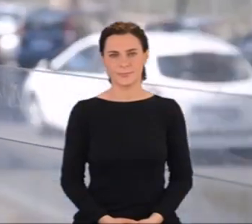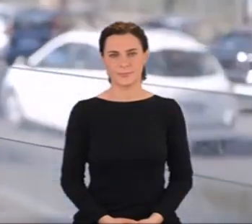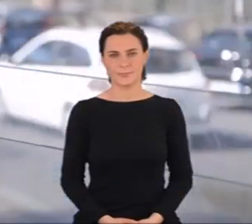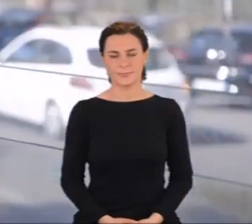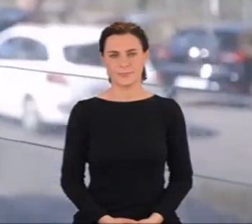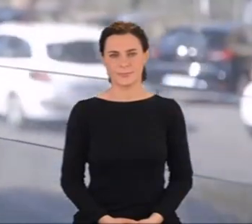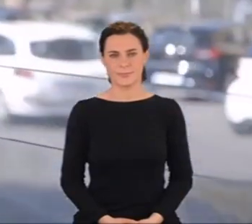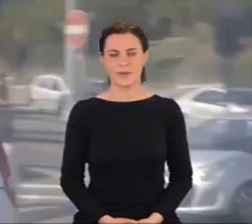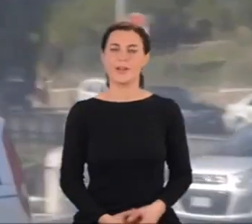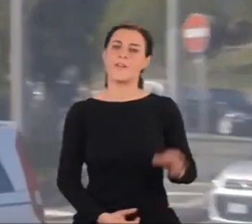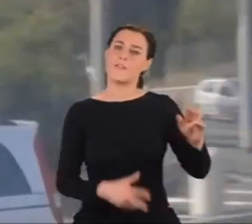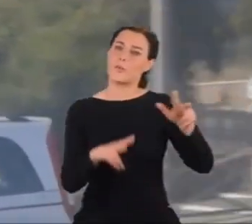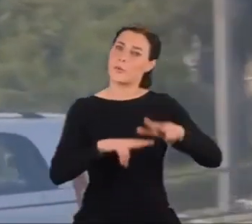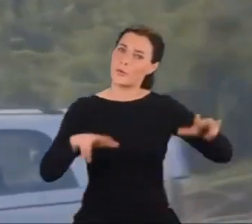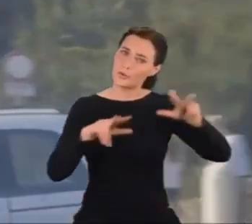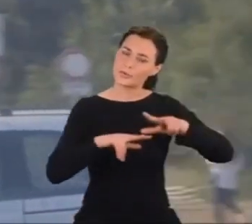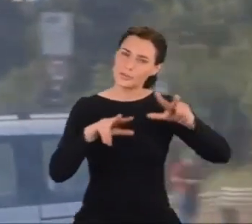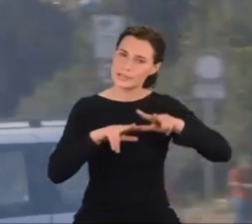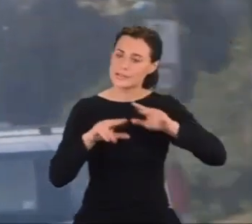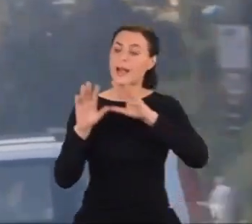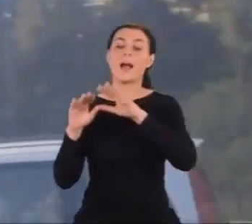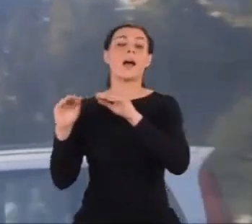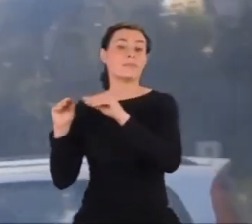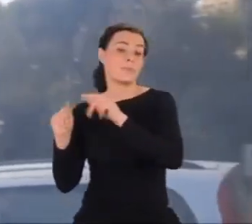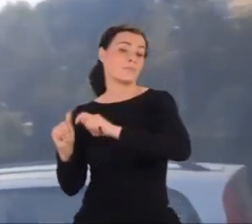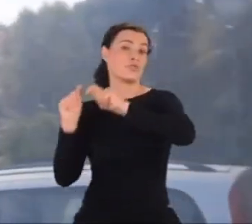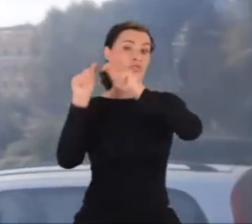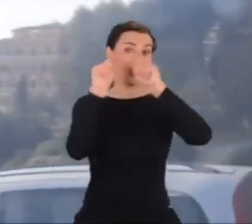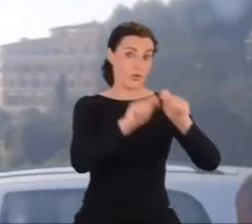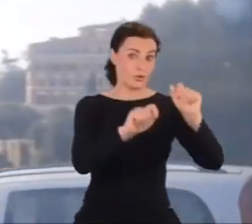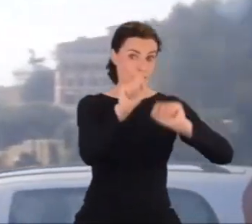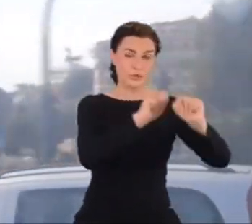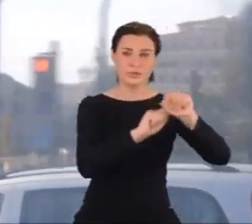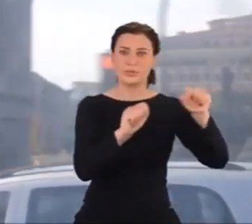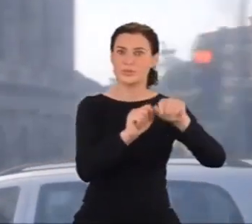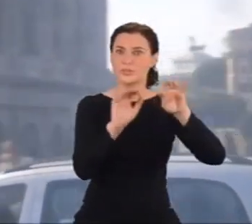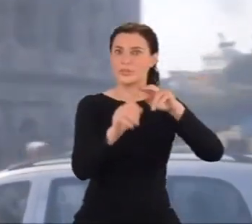Rodzice przenoszą się do Rzymu dopiero w 1921 roku.